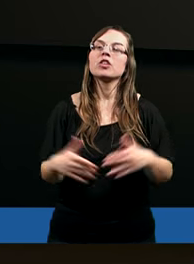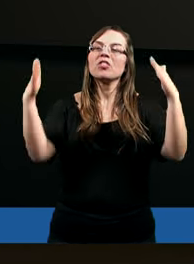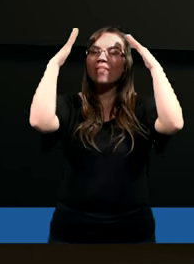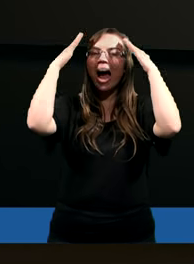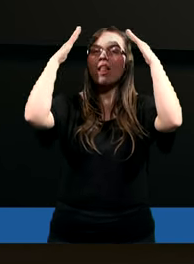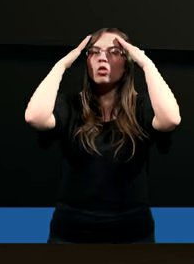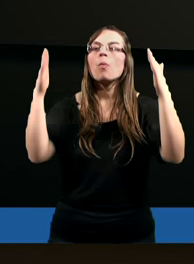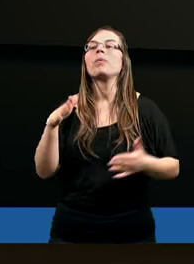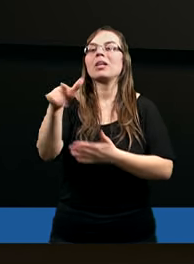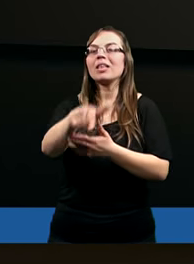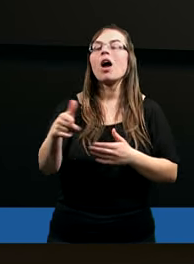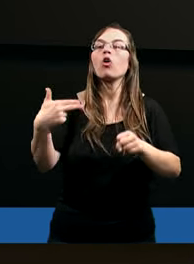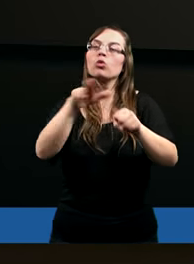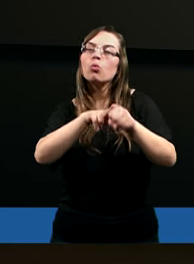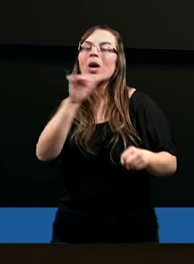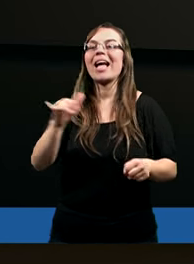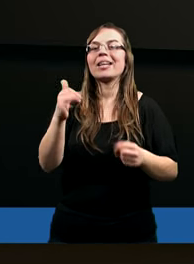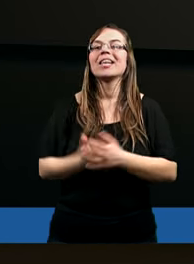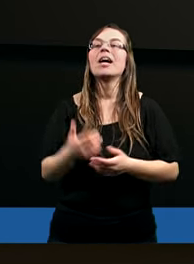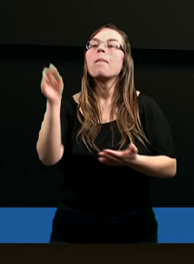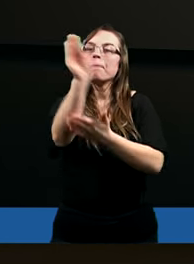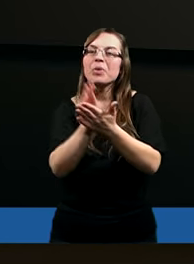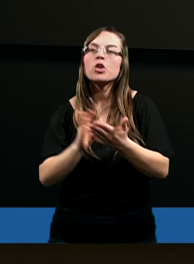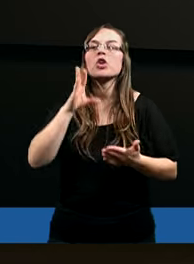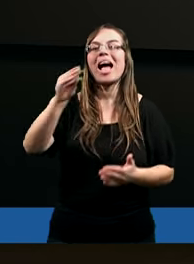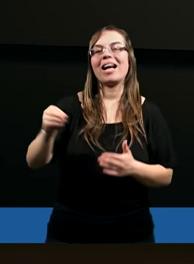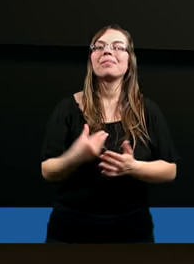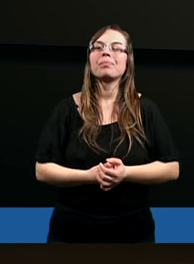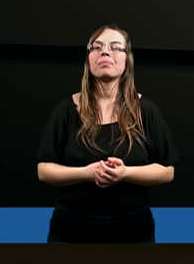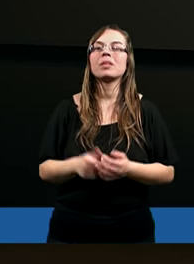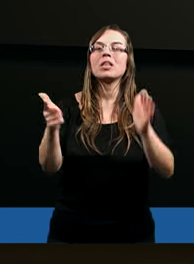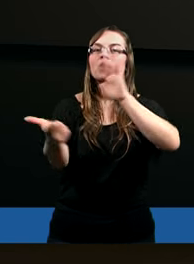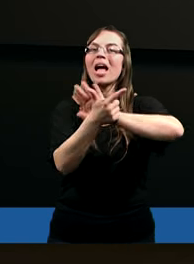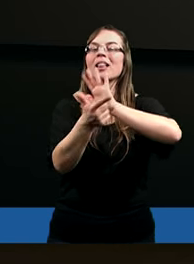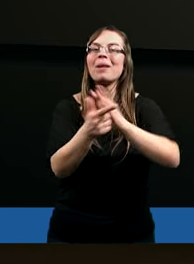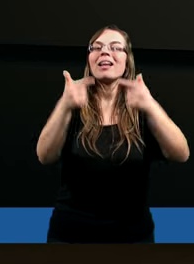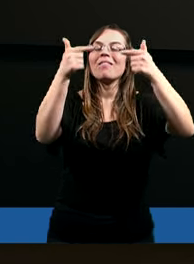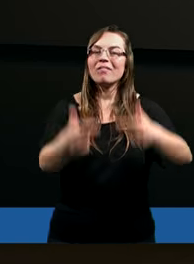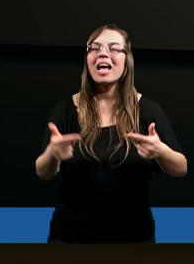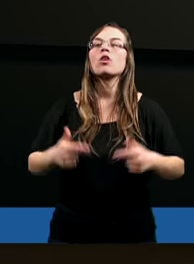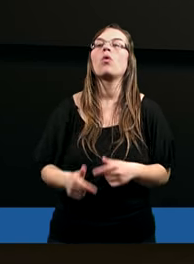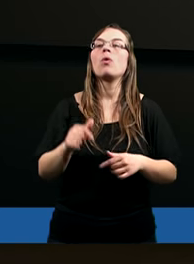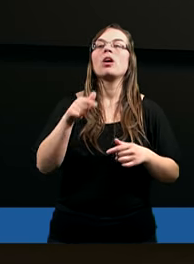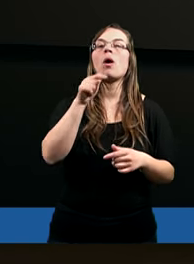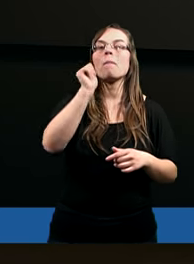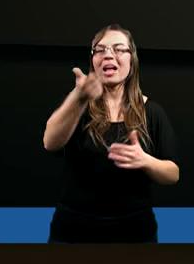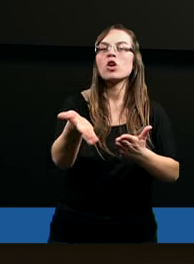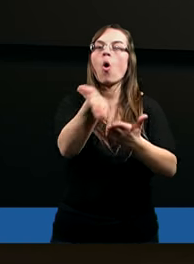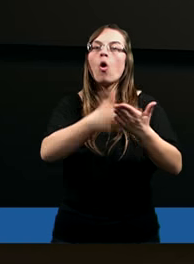świadomość, o której pisze w 17 wierszu pierwszego